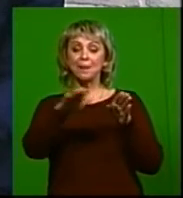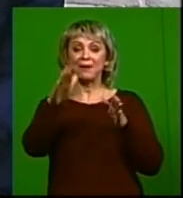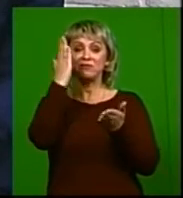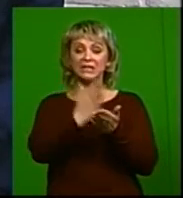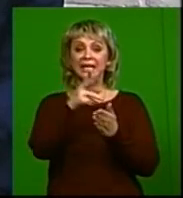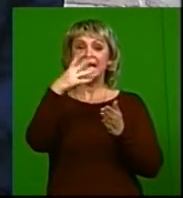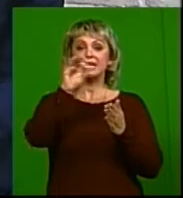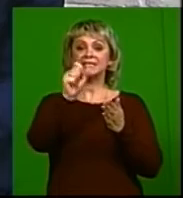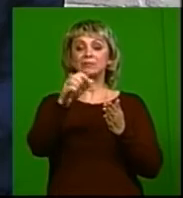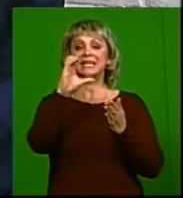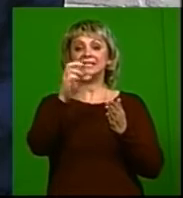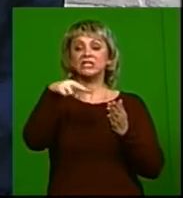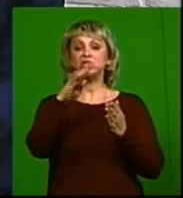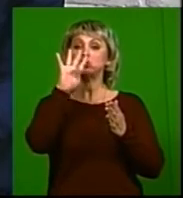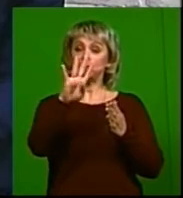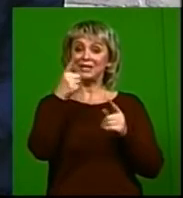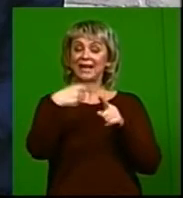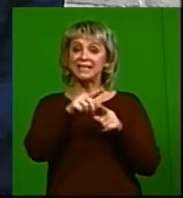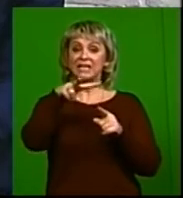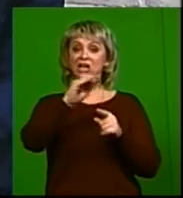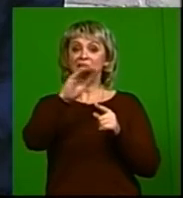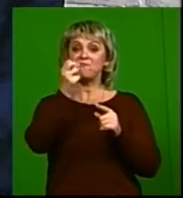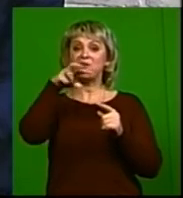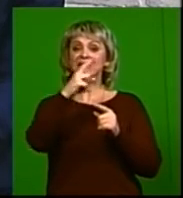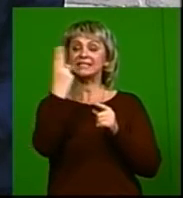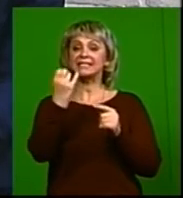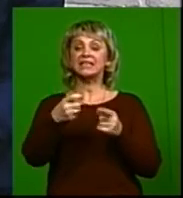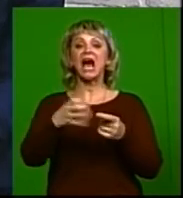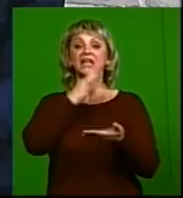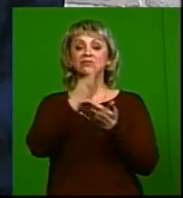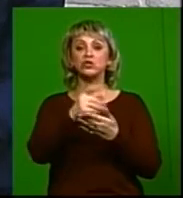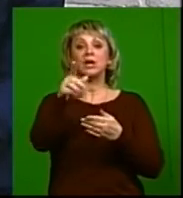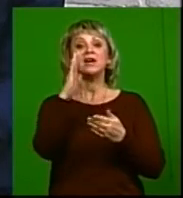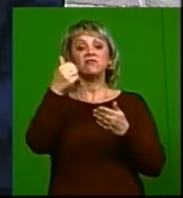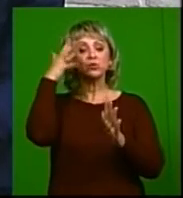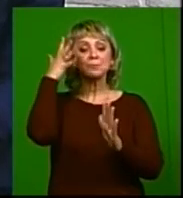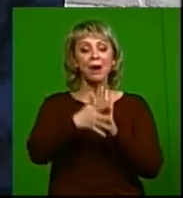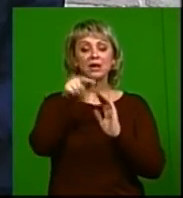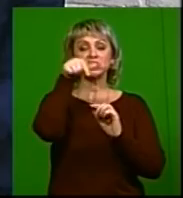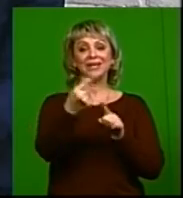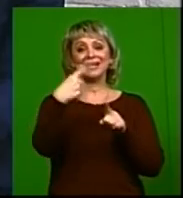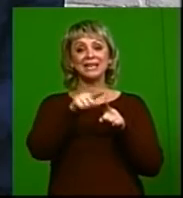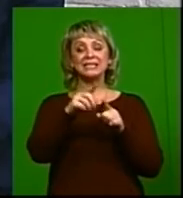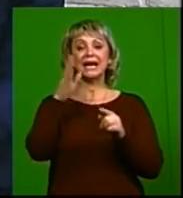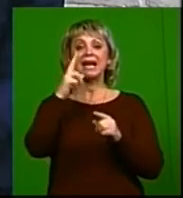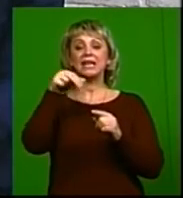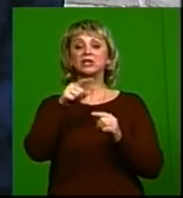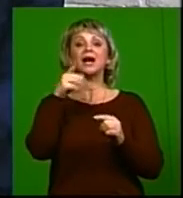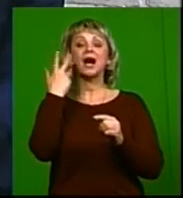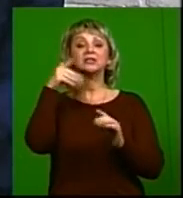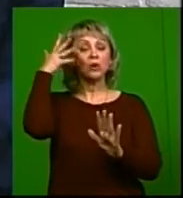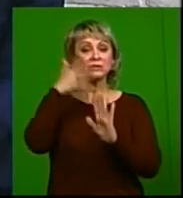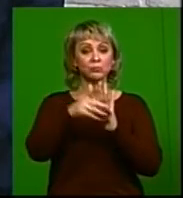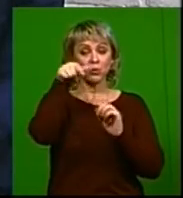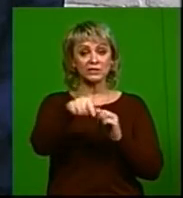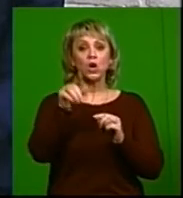рецепторы CD4. И вот эти лимфоциты не отвечают за иммунитет. И вирус поражает эти клетки. Когда он их поражает, он их использует для